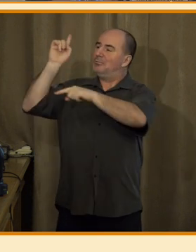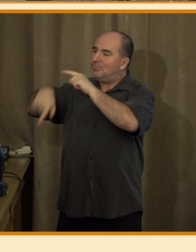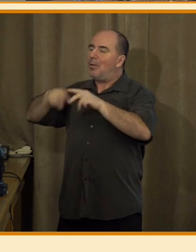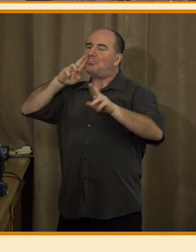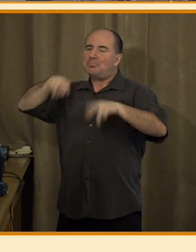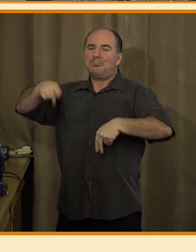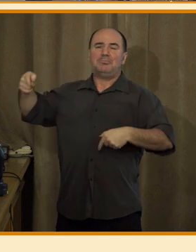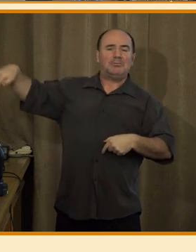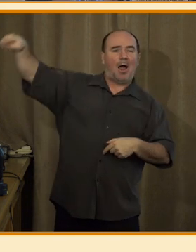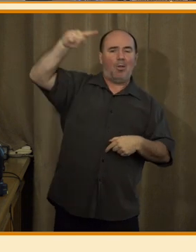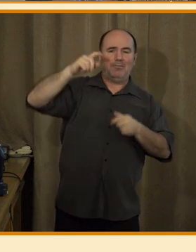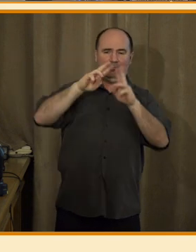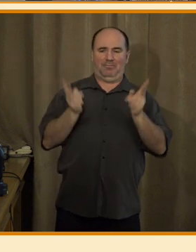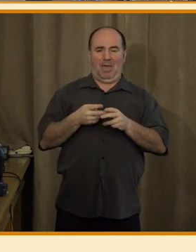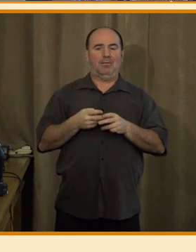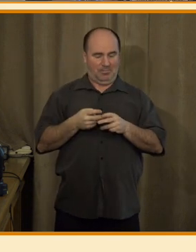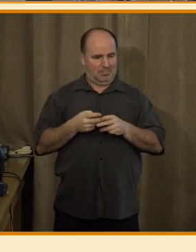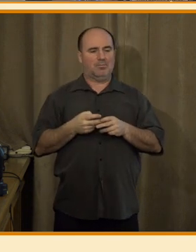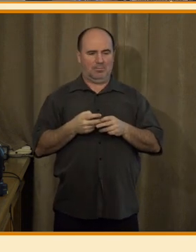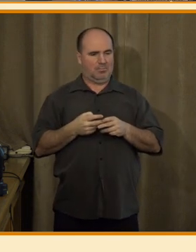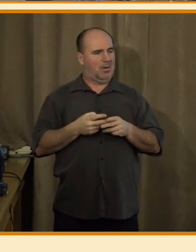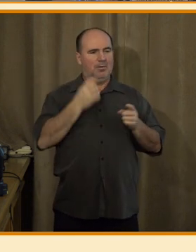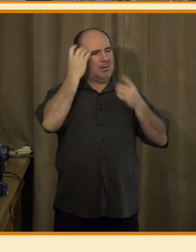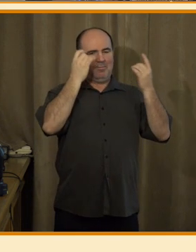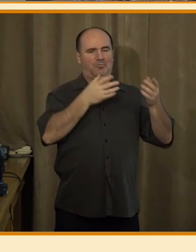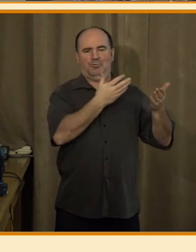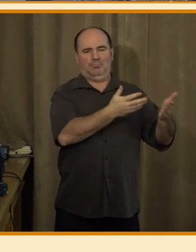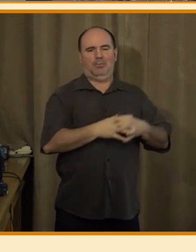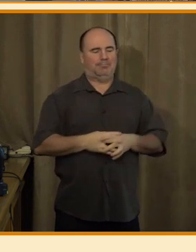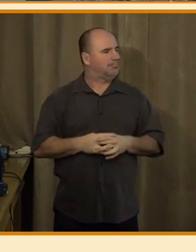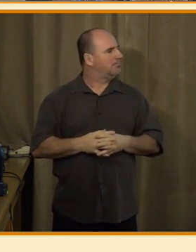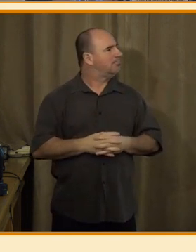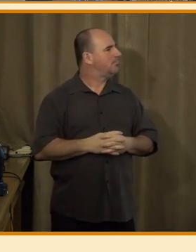ani ilustrativního charakteru. Prosím, další slajd.